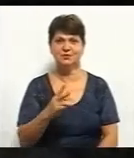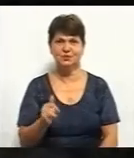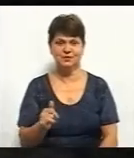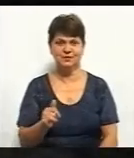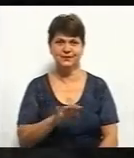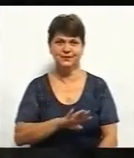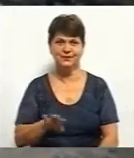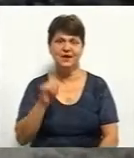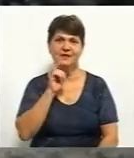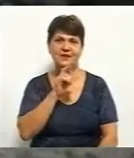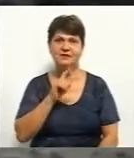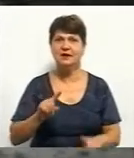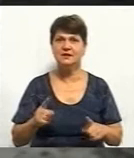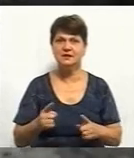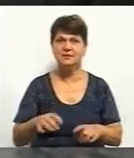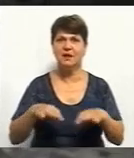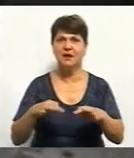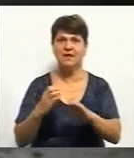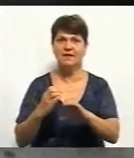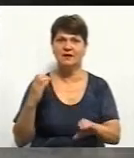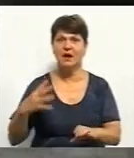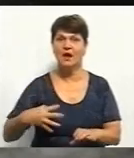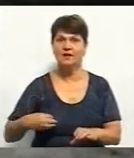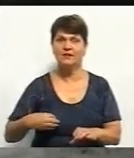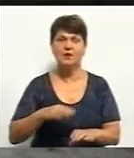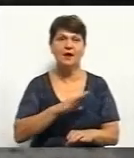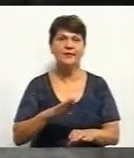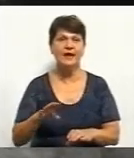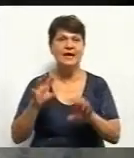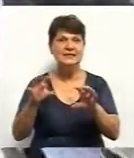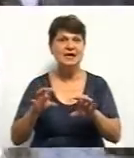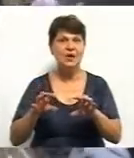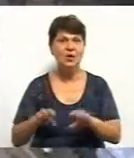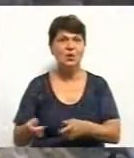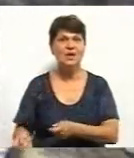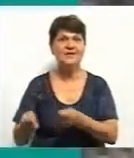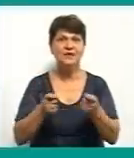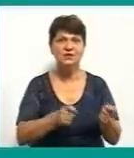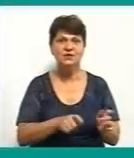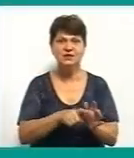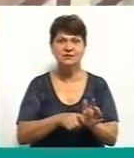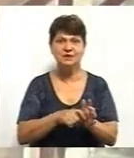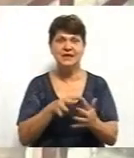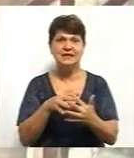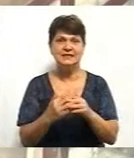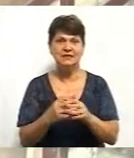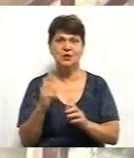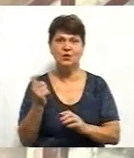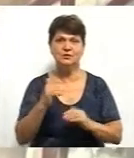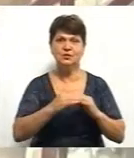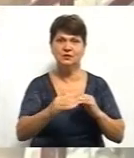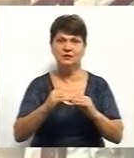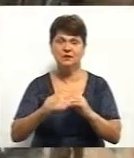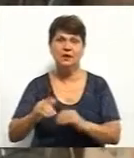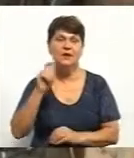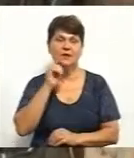Вінничині затримали вантажівки із Львівщини, які незаконно вивозили сміття на сільськогосподарські землі. У Вінниці в багатоповерхівці